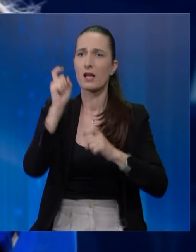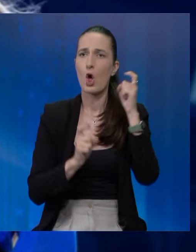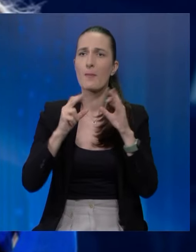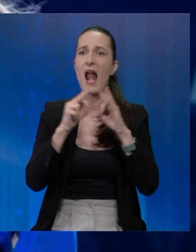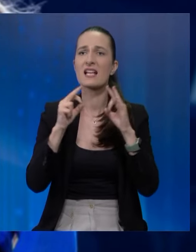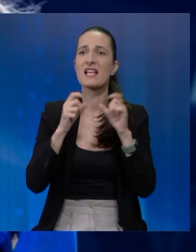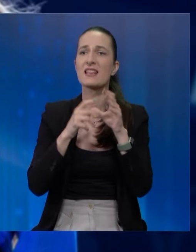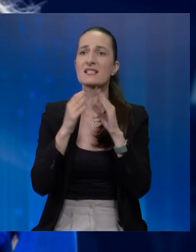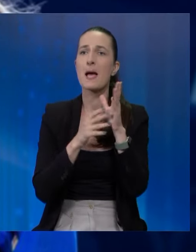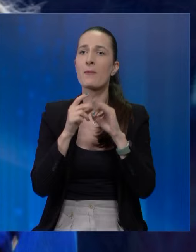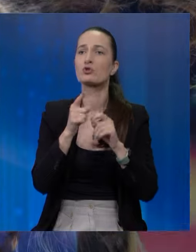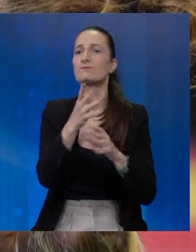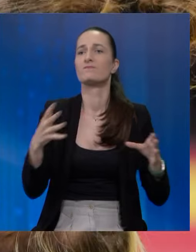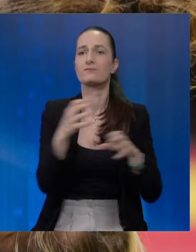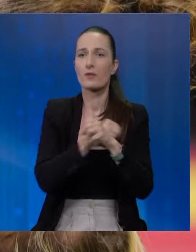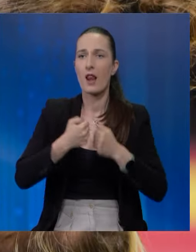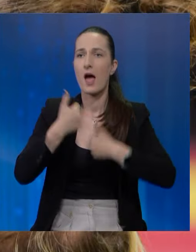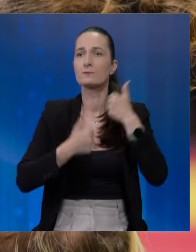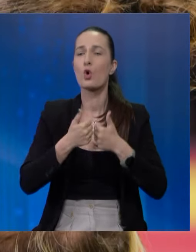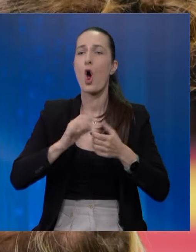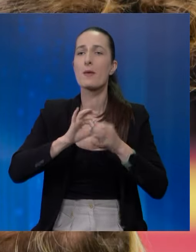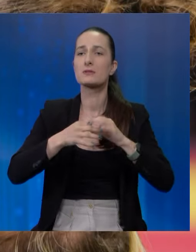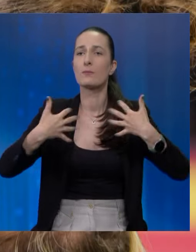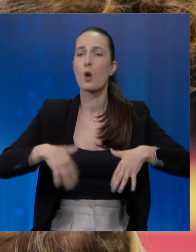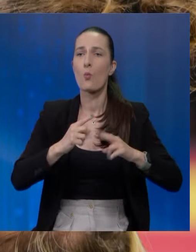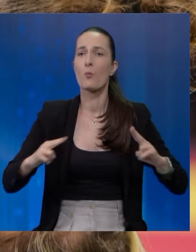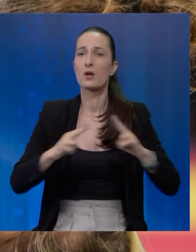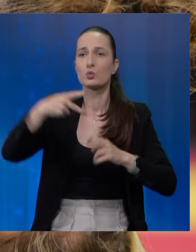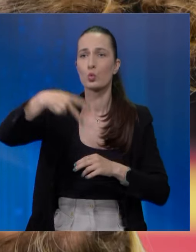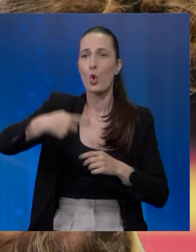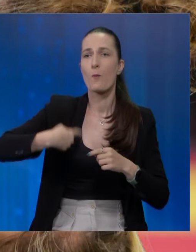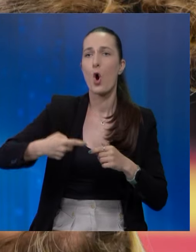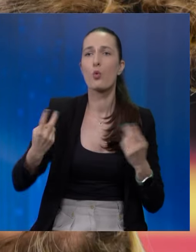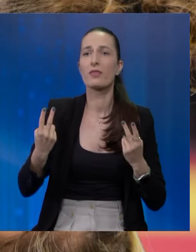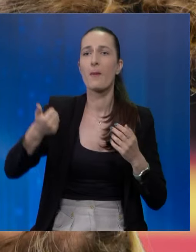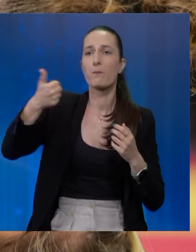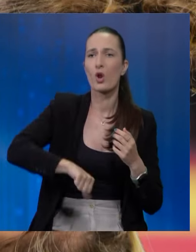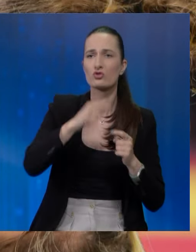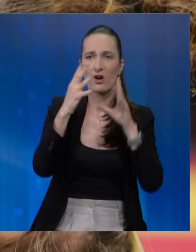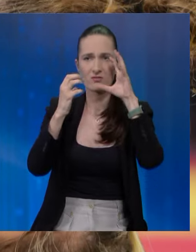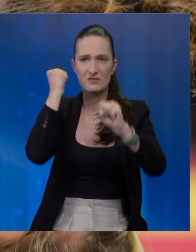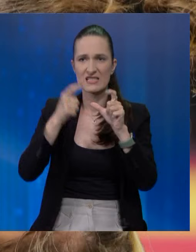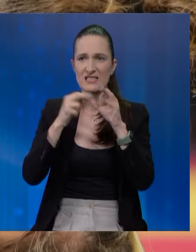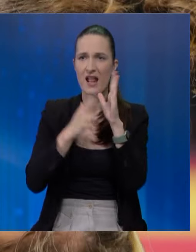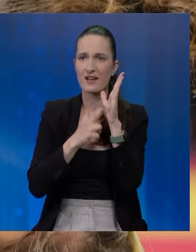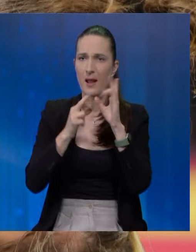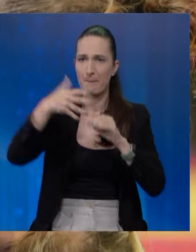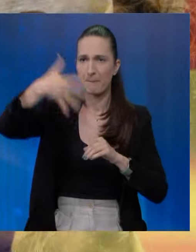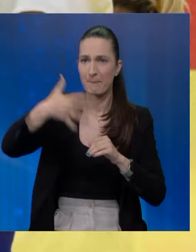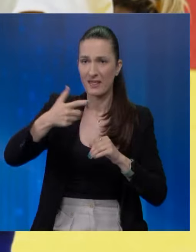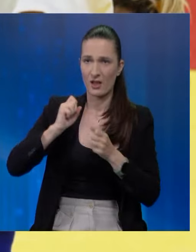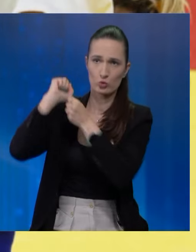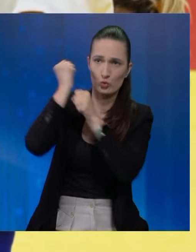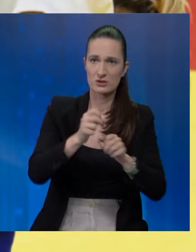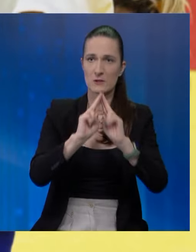Samarđić, okončala je nastup na olimpijskim igramu u Parizu u drugom kolu, gdje je poražena od nizozemke sa Nevan Dijk, pete